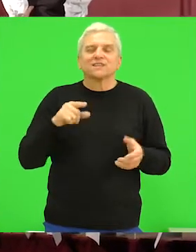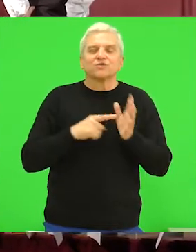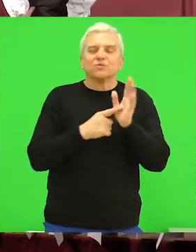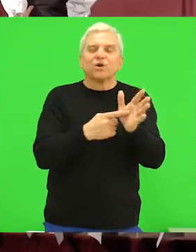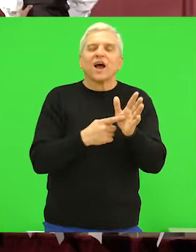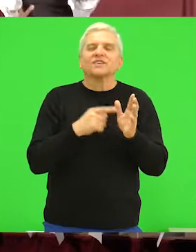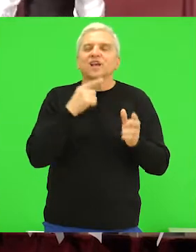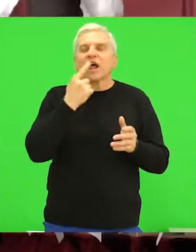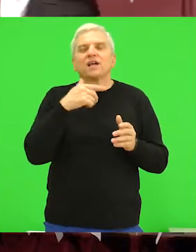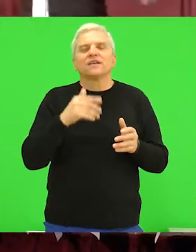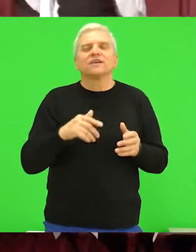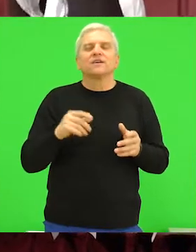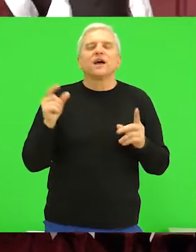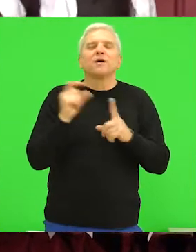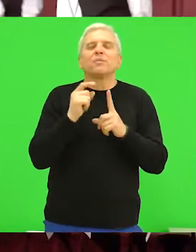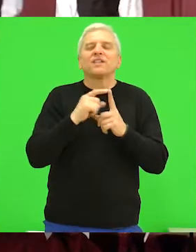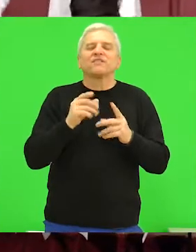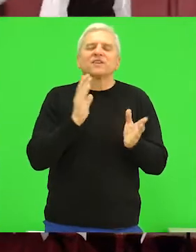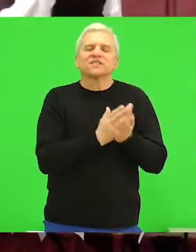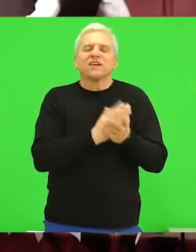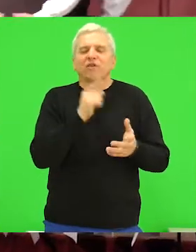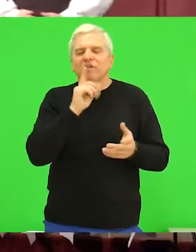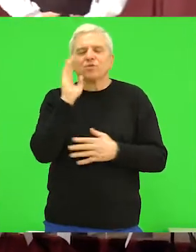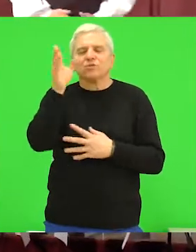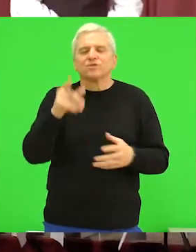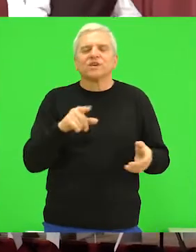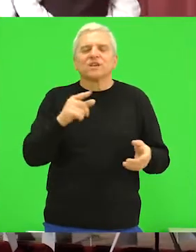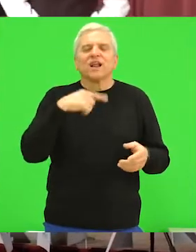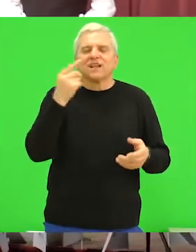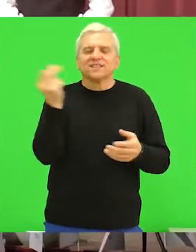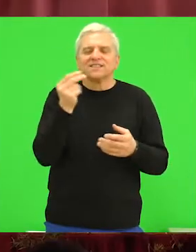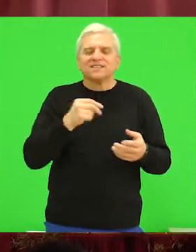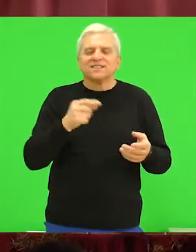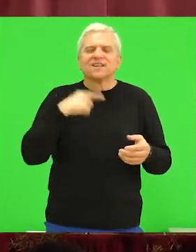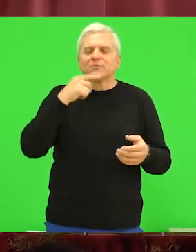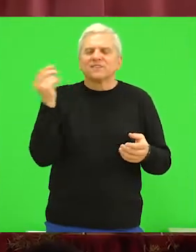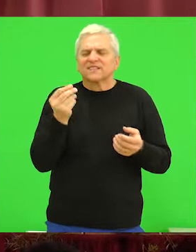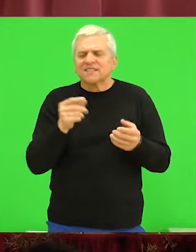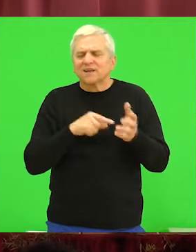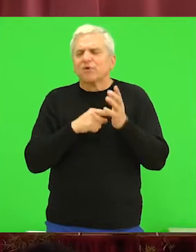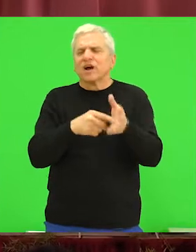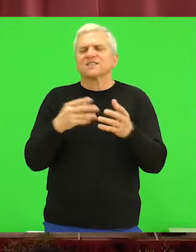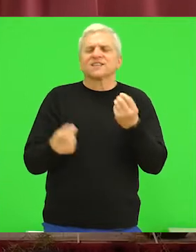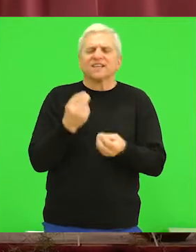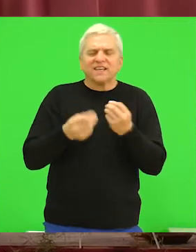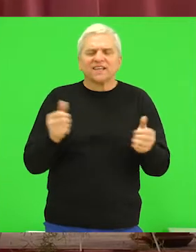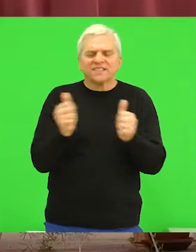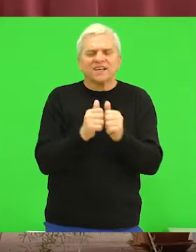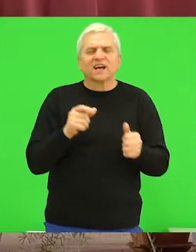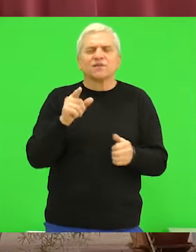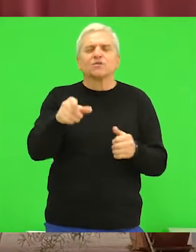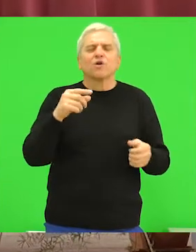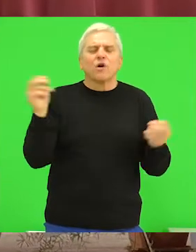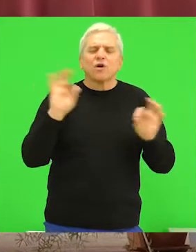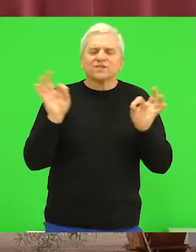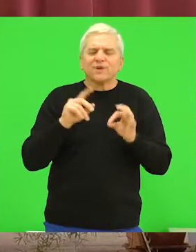izvela program pod nazivom Petefi Zauvek, jednu literarnu kompilaciju recitacija, igre i pesama. U pripremanju